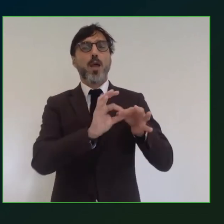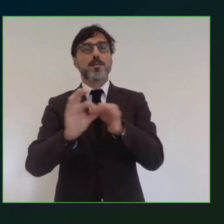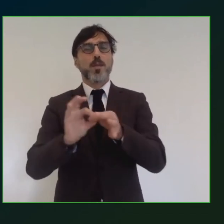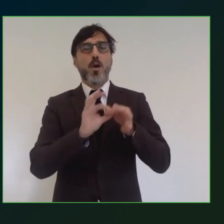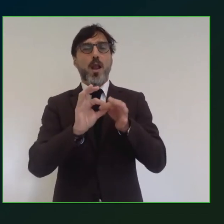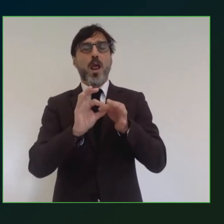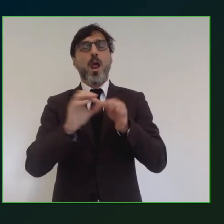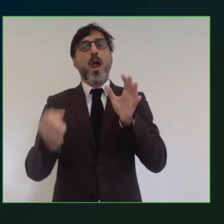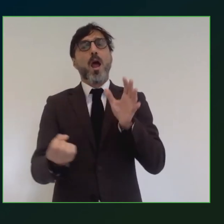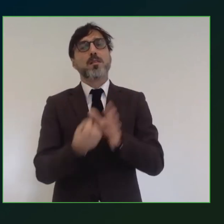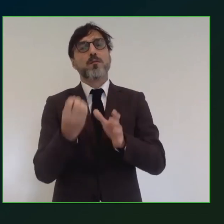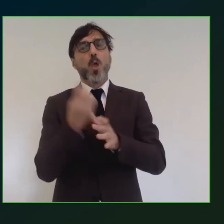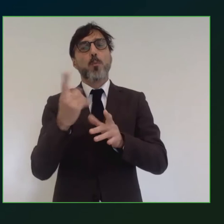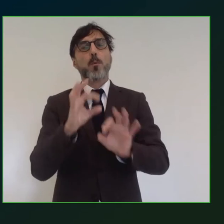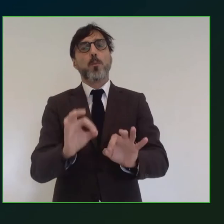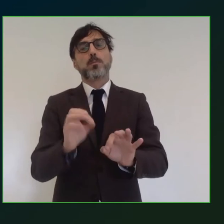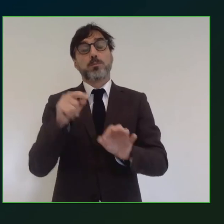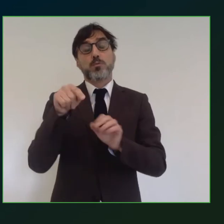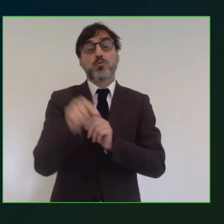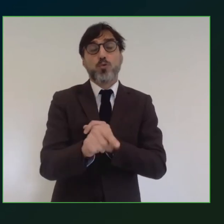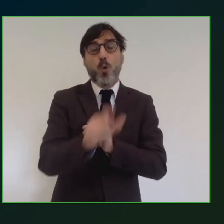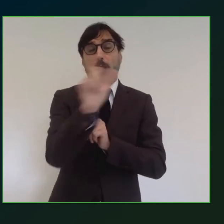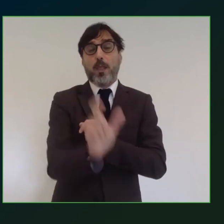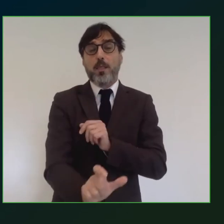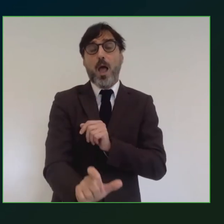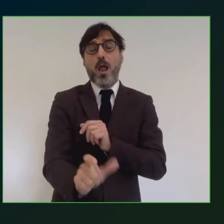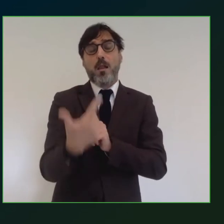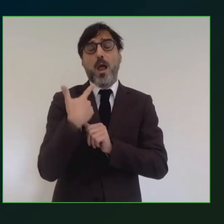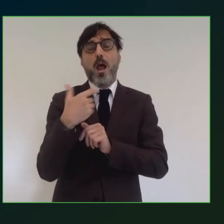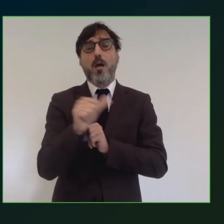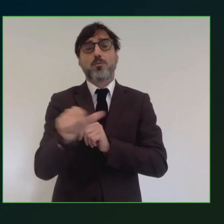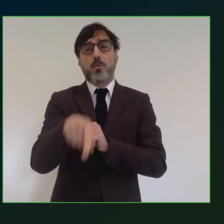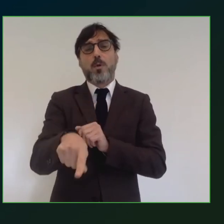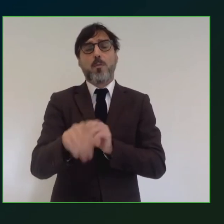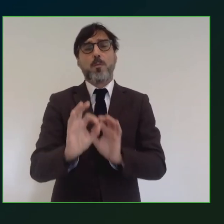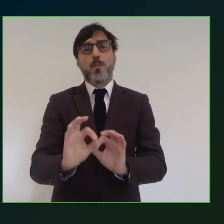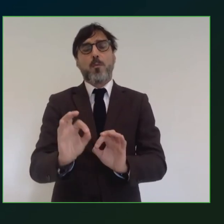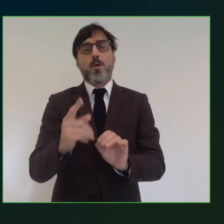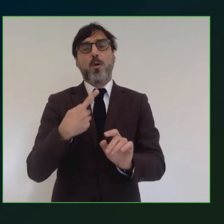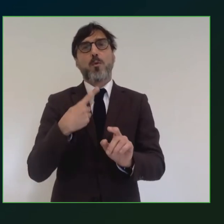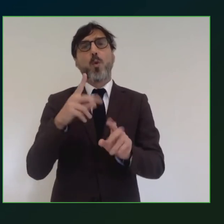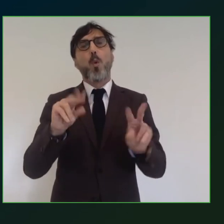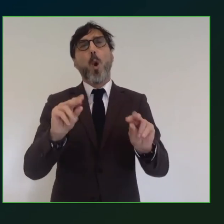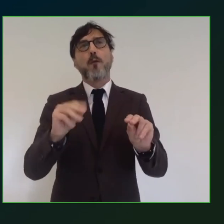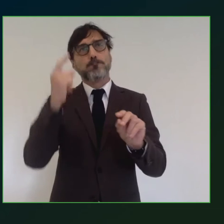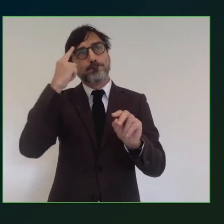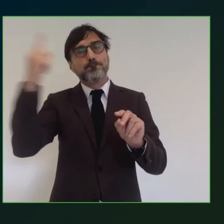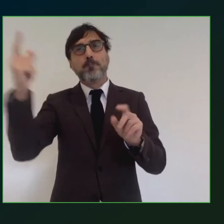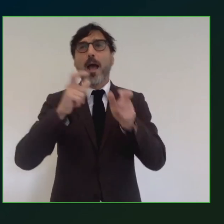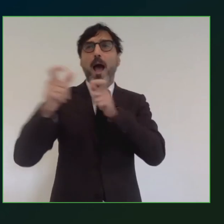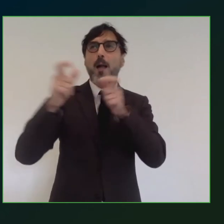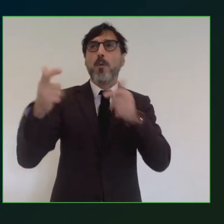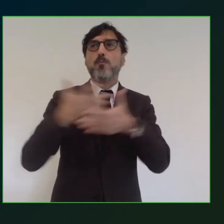del Sud, non solo del Sud, ma di un nuovo modo di intendere il rapporto tra